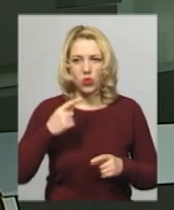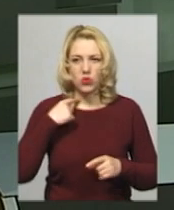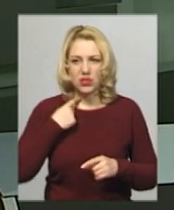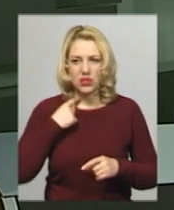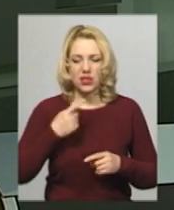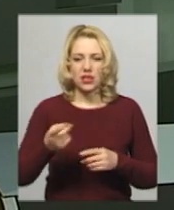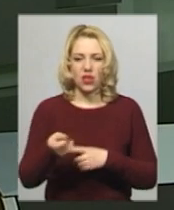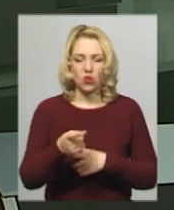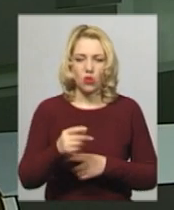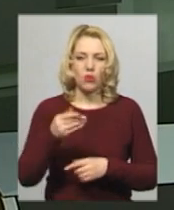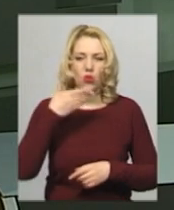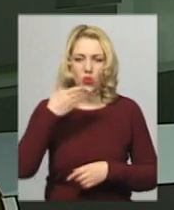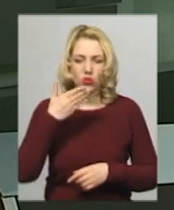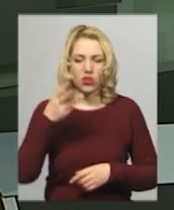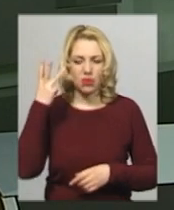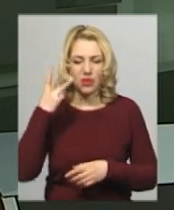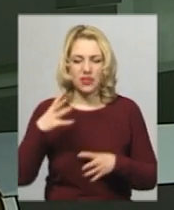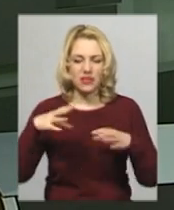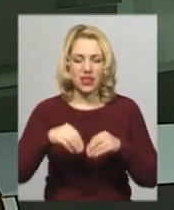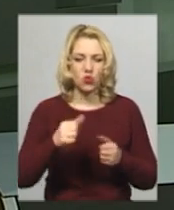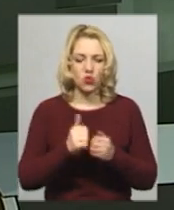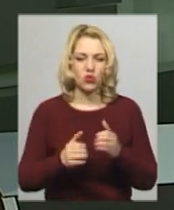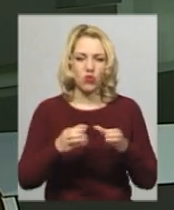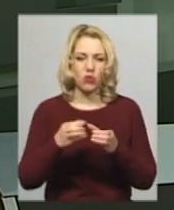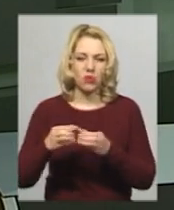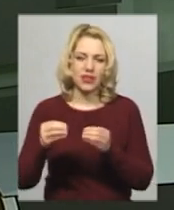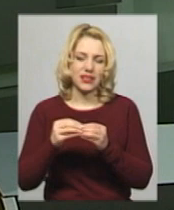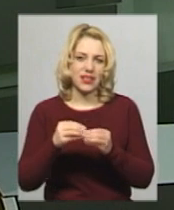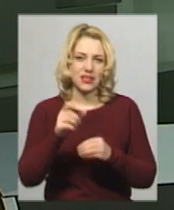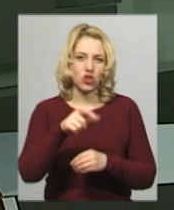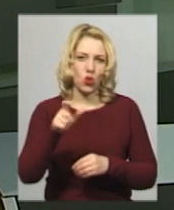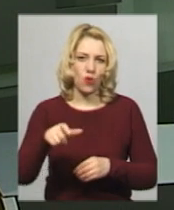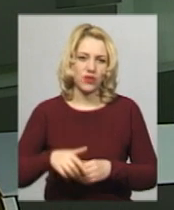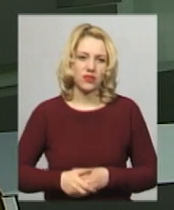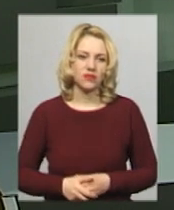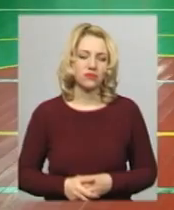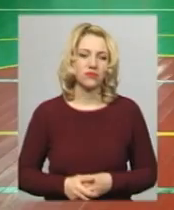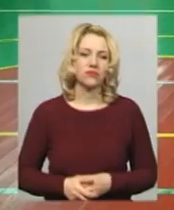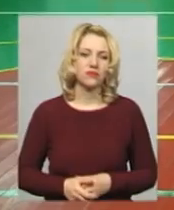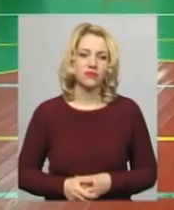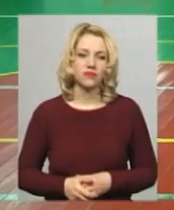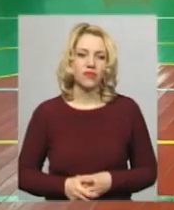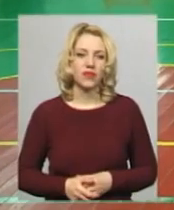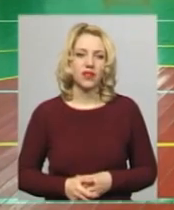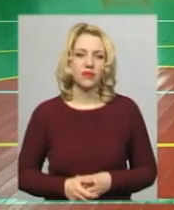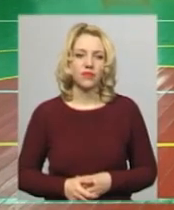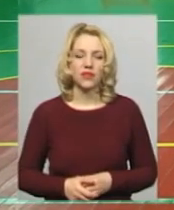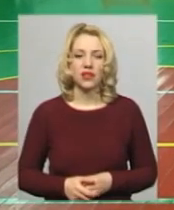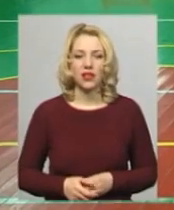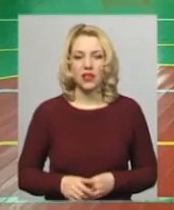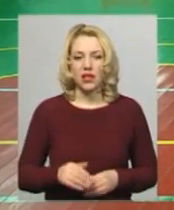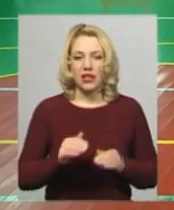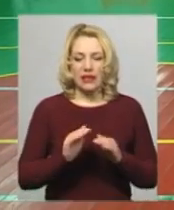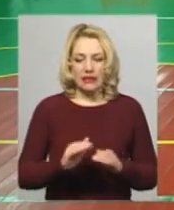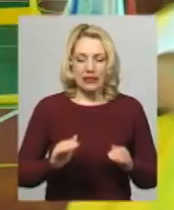Вінниці і Хмельницького. У складі кожної команди 10 чоловік. Більше розповість Андрій Гуменний. Змагання з дитячої легкої